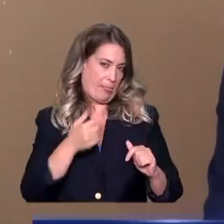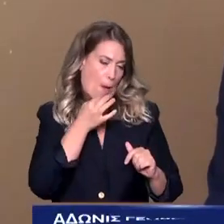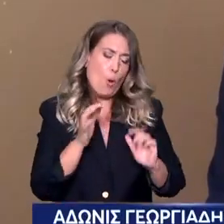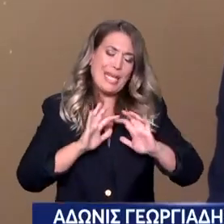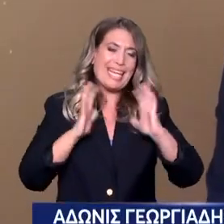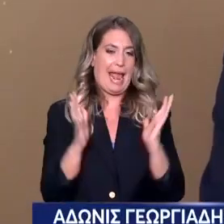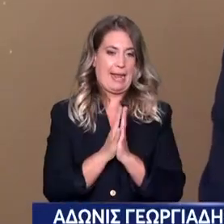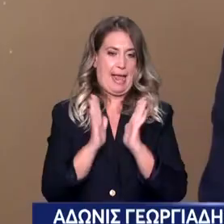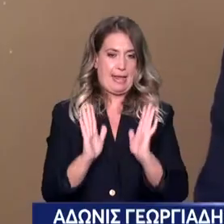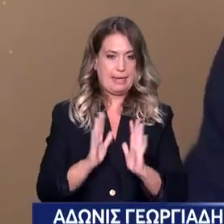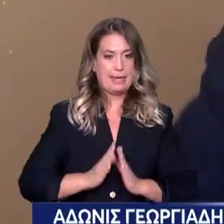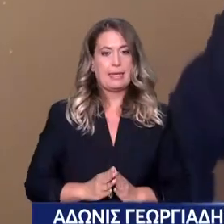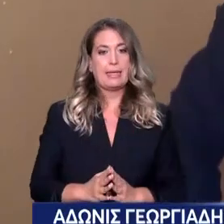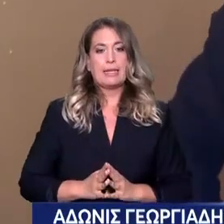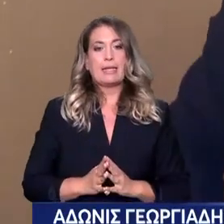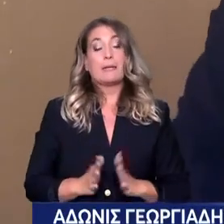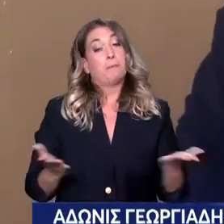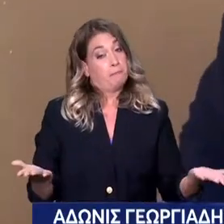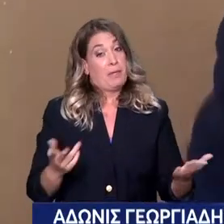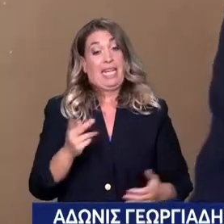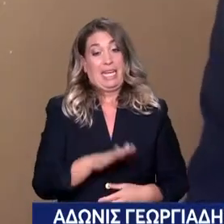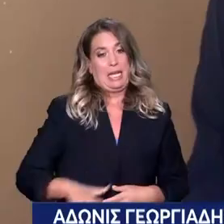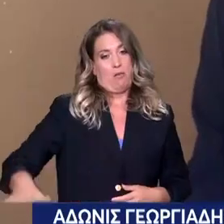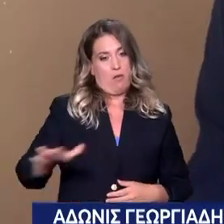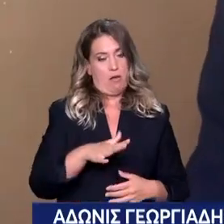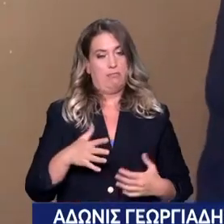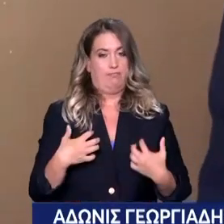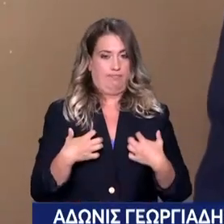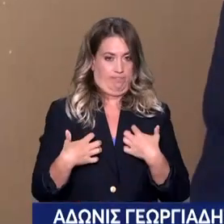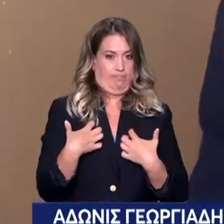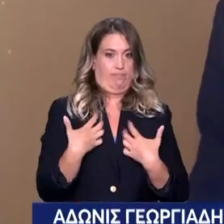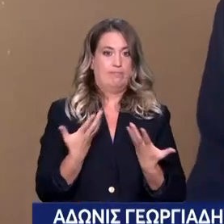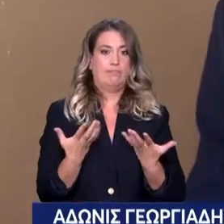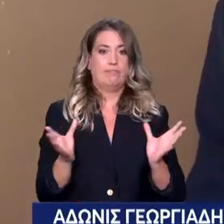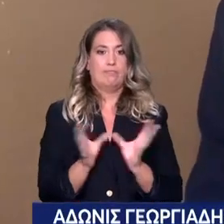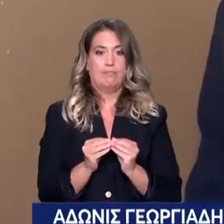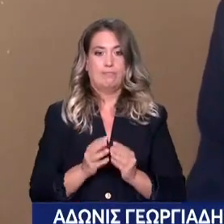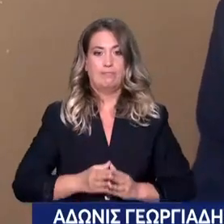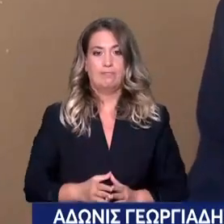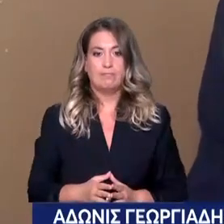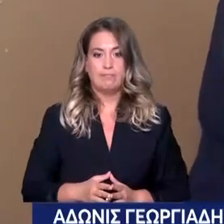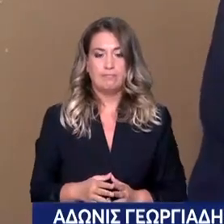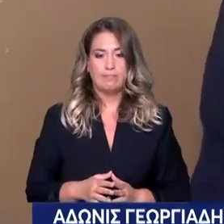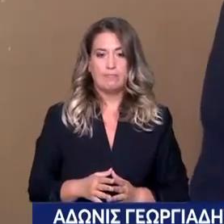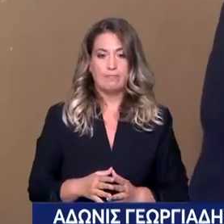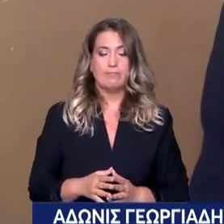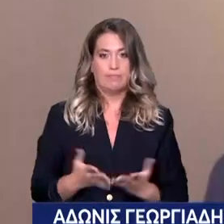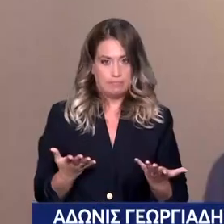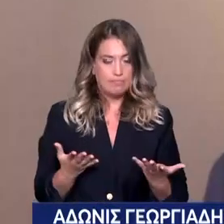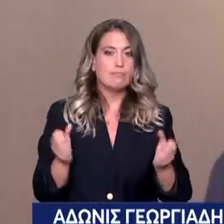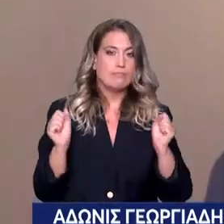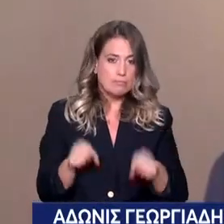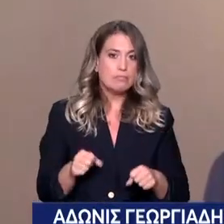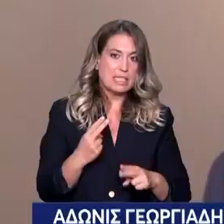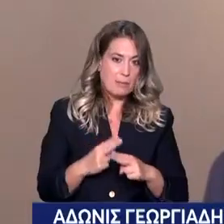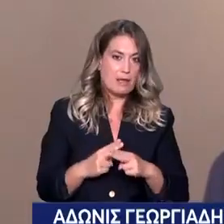Έχει λογικό ενδιαφέρον η κοινωνία και πόσο μάλλον ασυλωτικός σταθμός όπως το ΜΕΓΚΑ να παρουσιάζουν όλα αυτά προβλήματα του Εθνικού Σύστημα της Υγείας. Ασφαλώς ναι είναι η απάντηση.